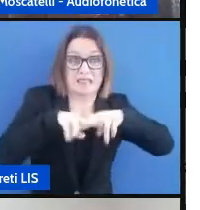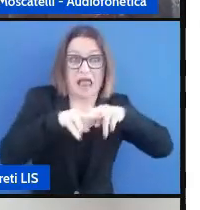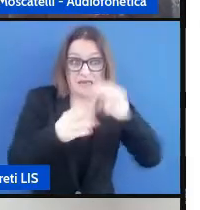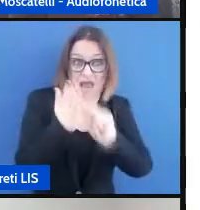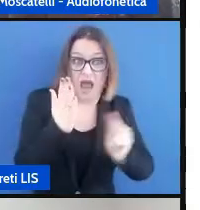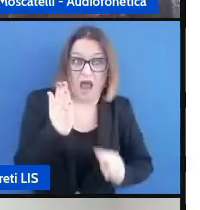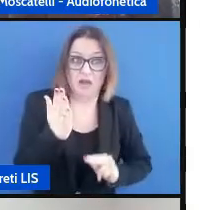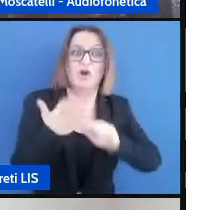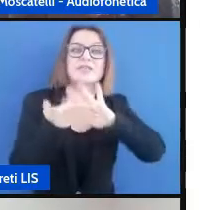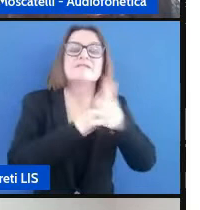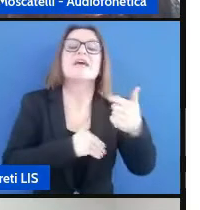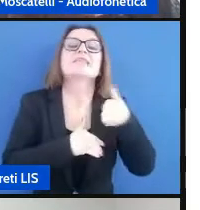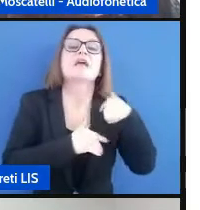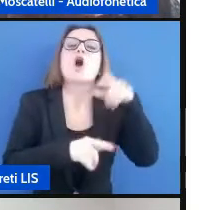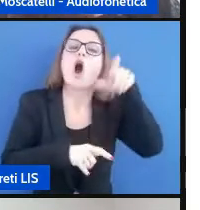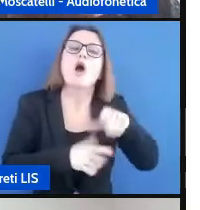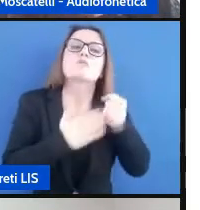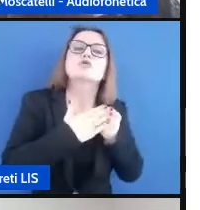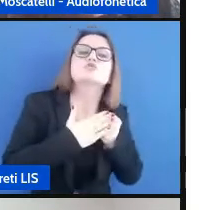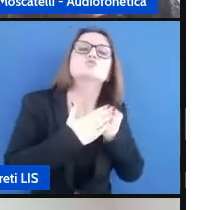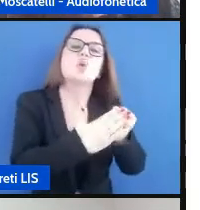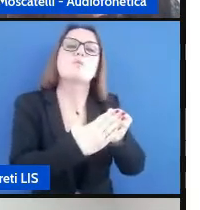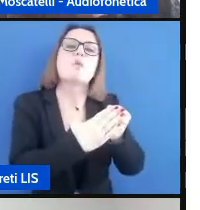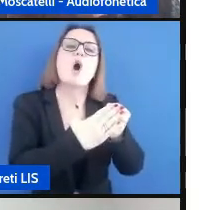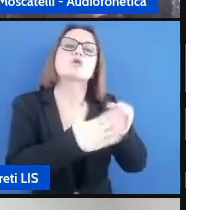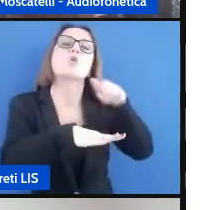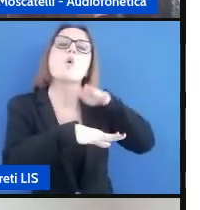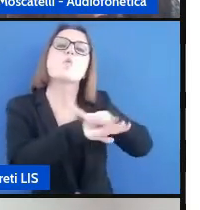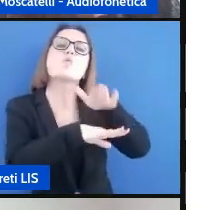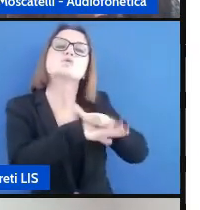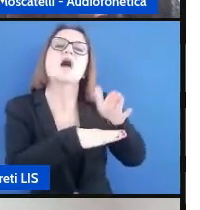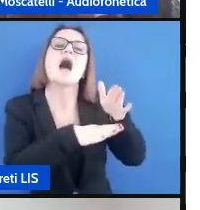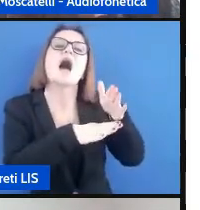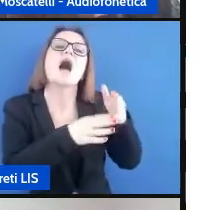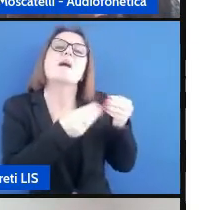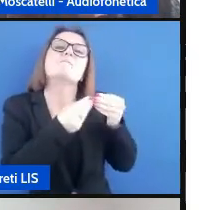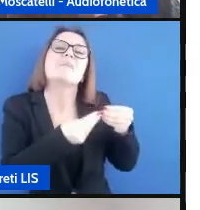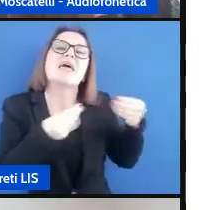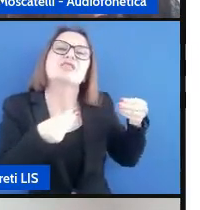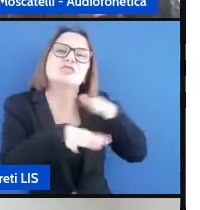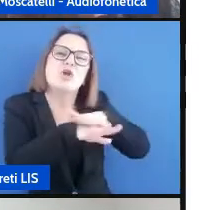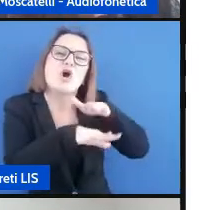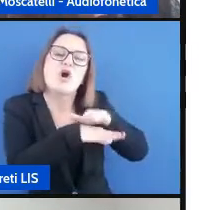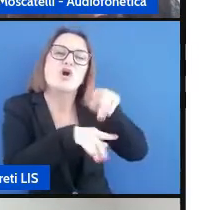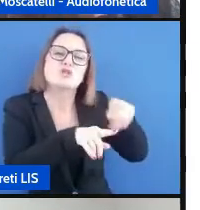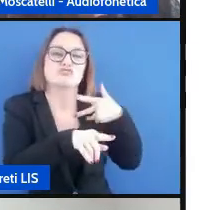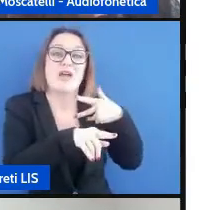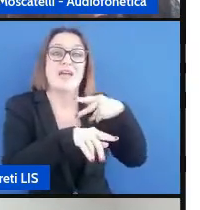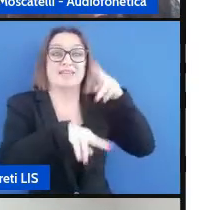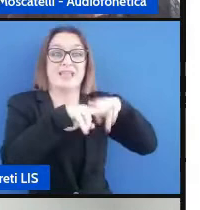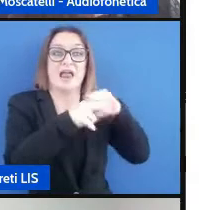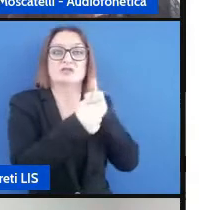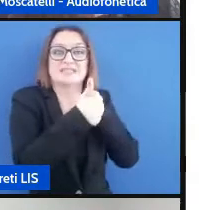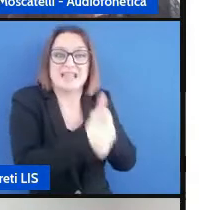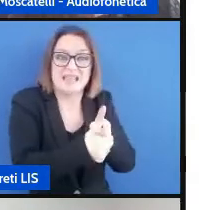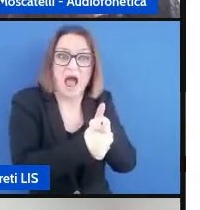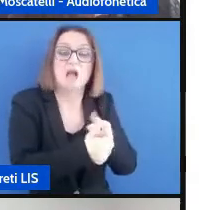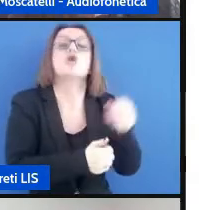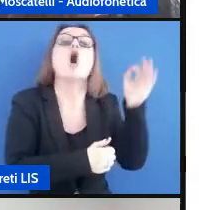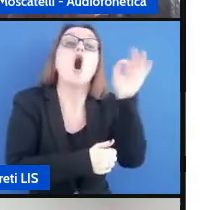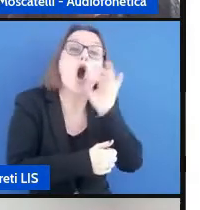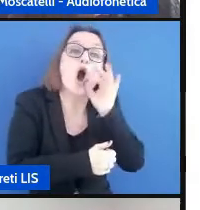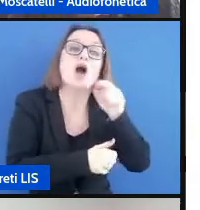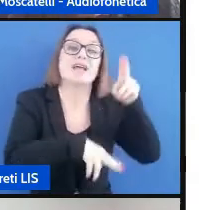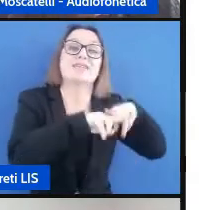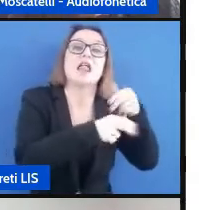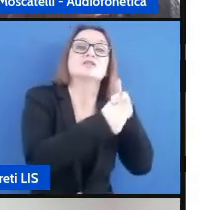caso io supporto l'apprendimento della lingua anche con l'italiano assegnato o l'italiano assegnato esatto